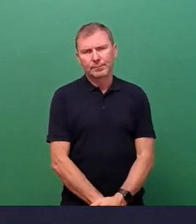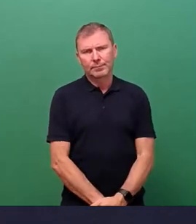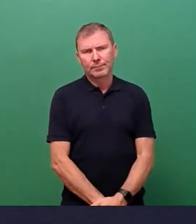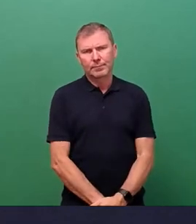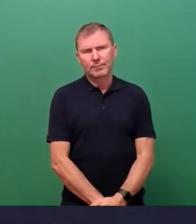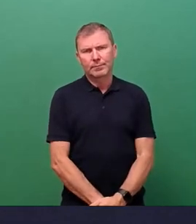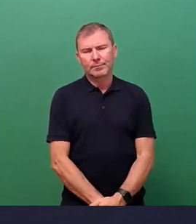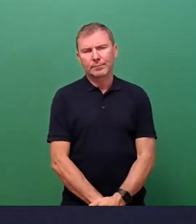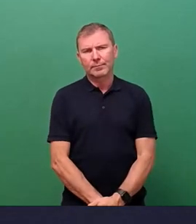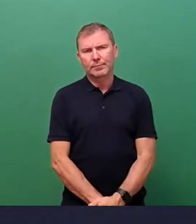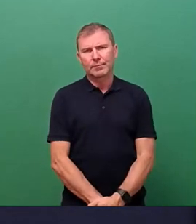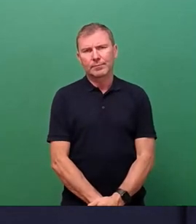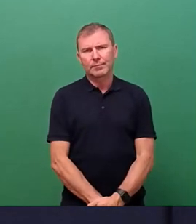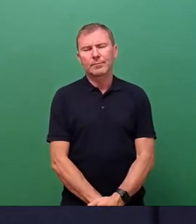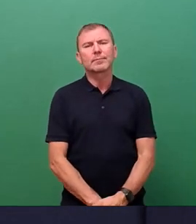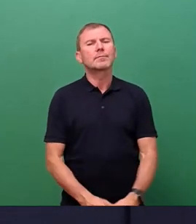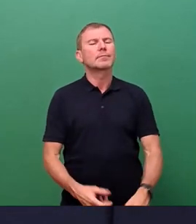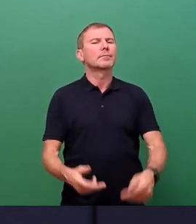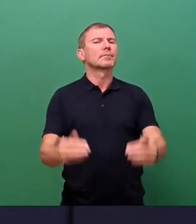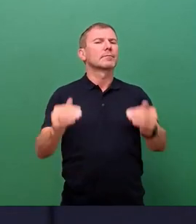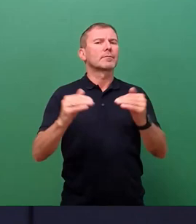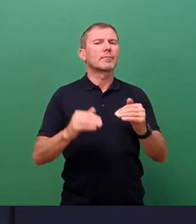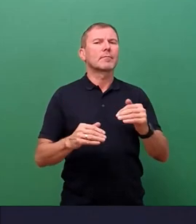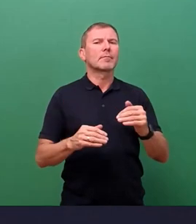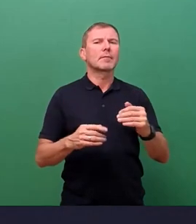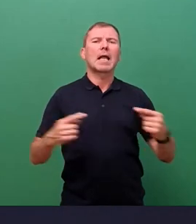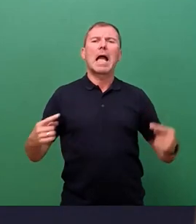Als nächstes für die Dissidentenfraktion Herr Schmählich.